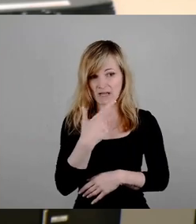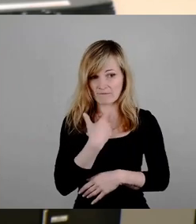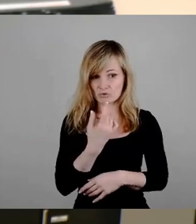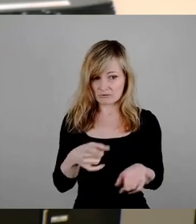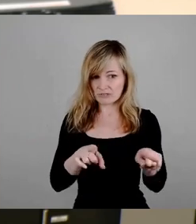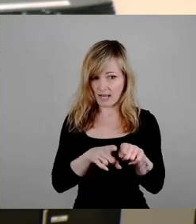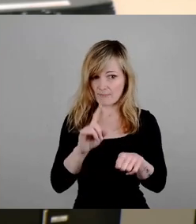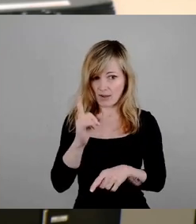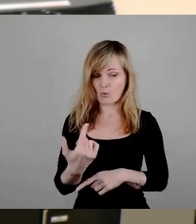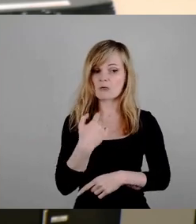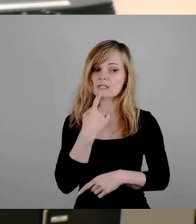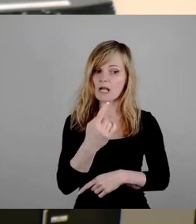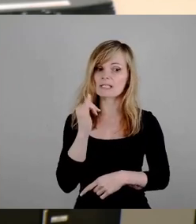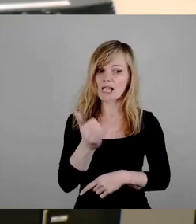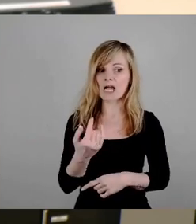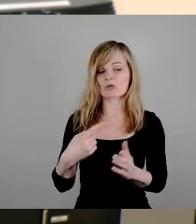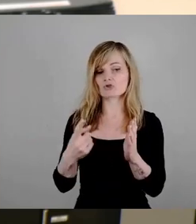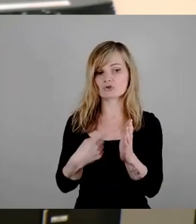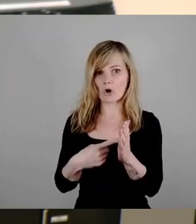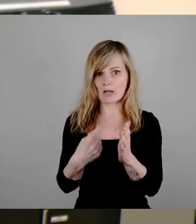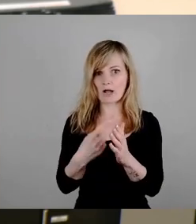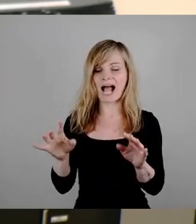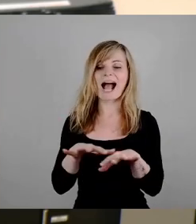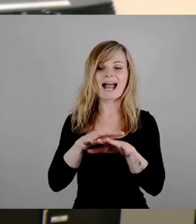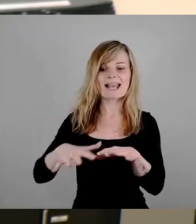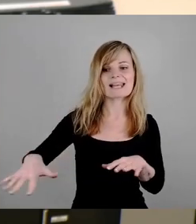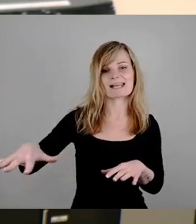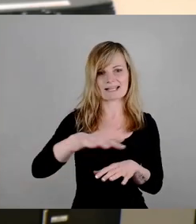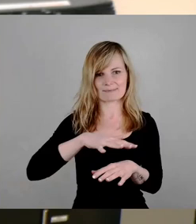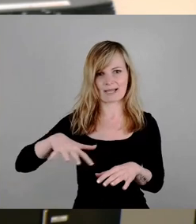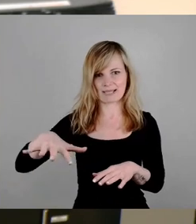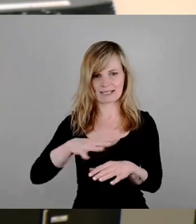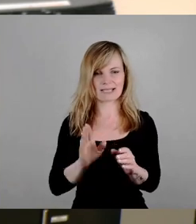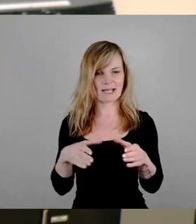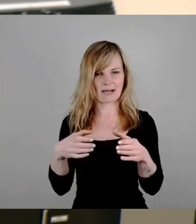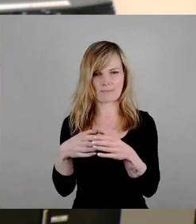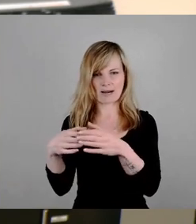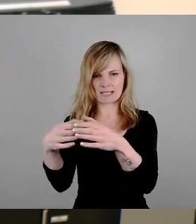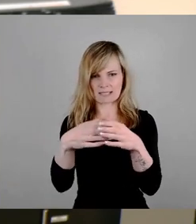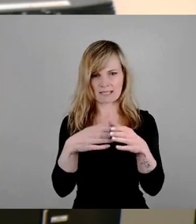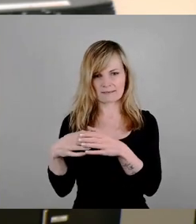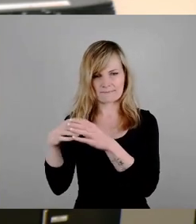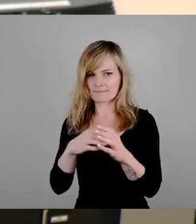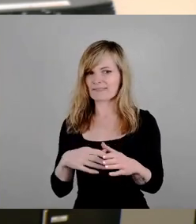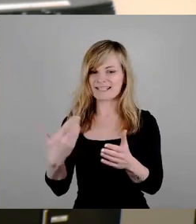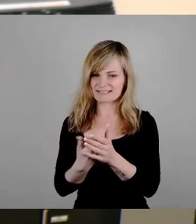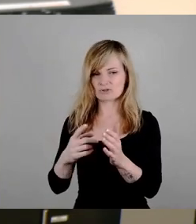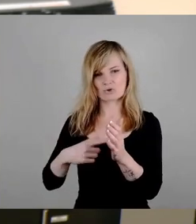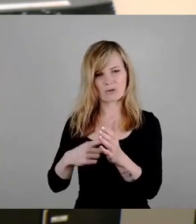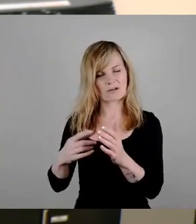möchten gerne haben, dass die Steuern und zwar generell in allen Gemeinden eben nicht zu Lasten nach oben gehen. Das hat